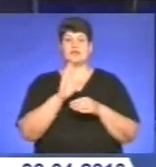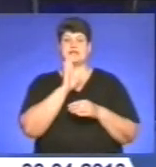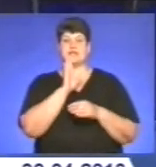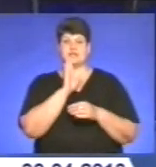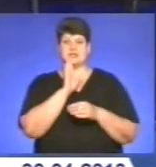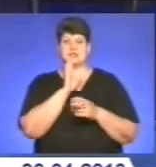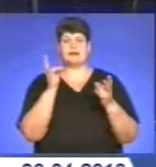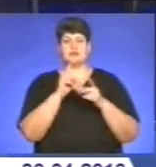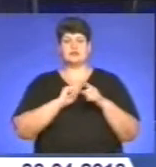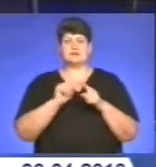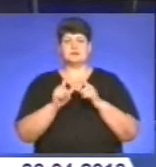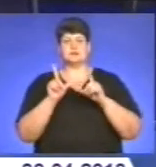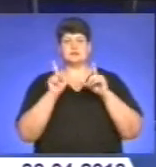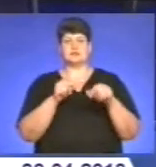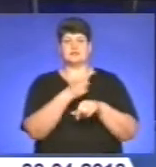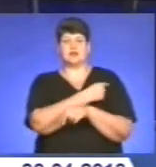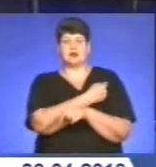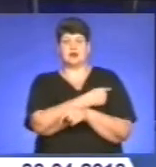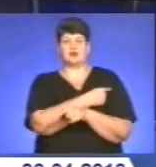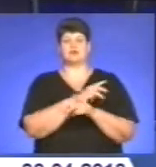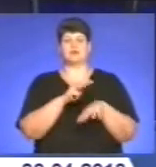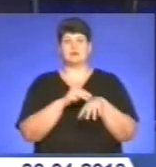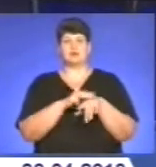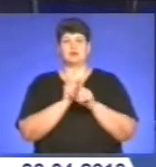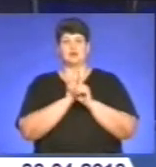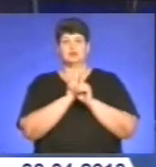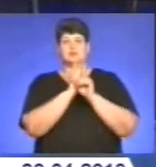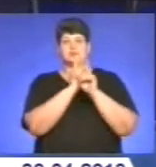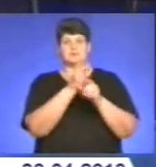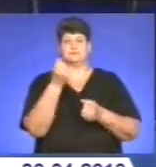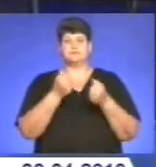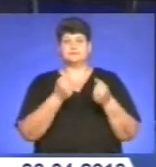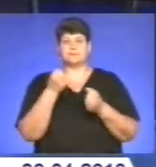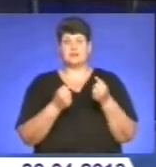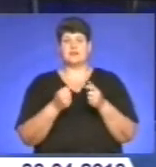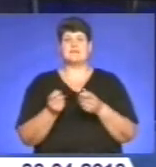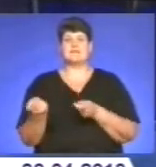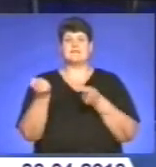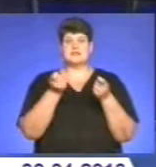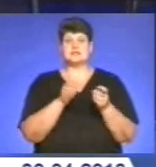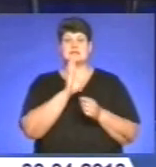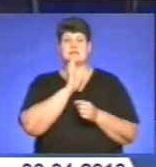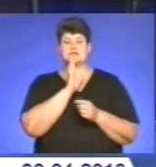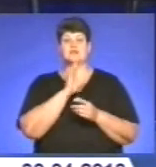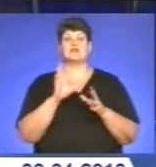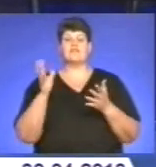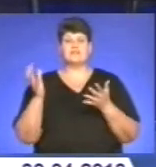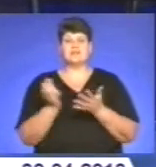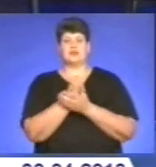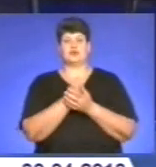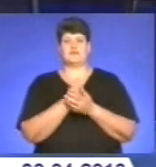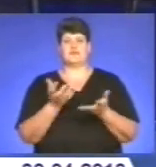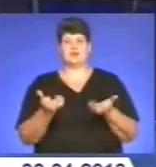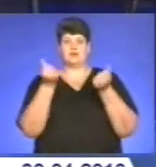терміново довести до лікарні. Правоохоронці супроводжували автомобіль, який віз дівчинку, і завдяки цьому їй вдалося вчасно надати